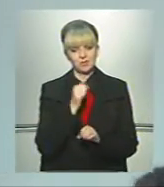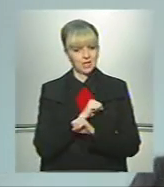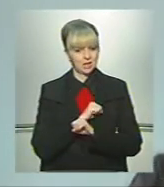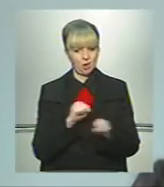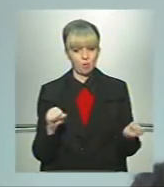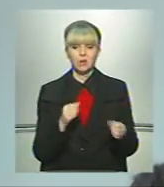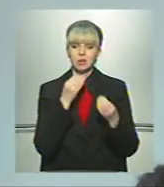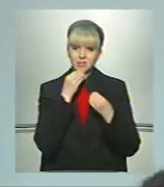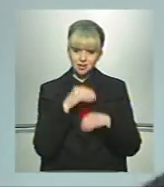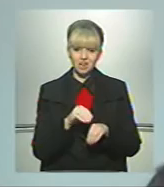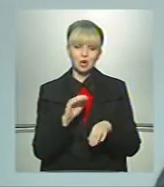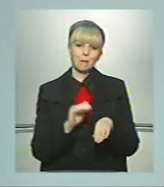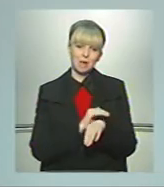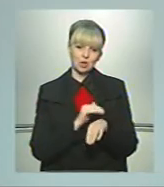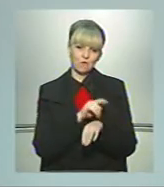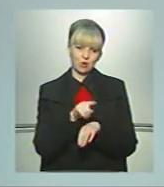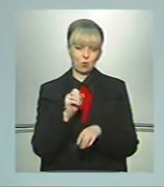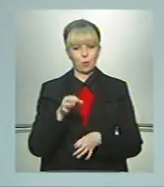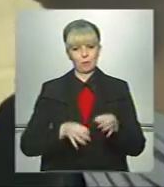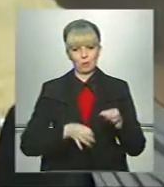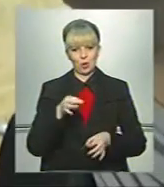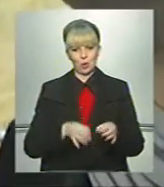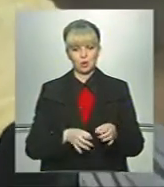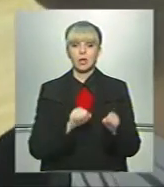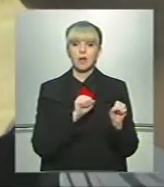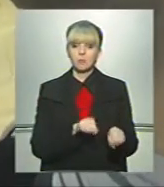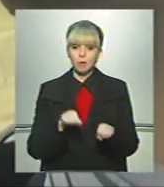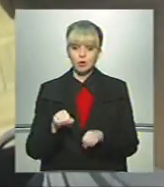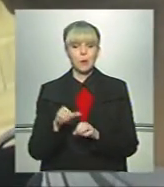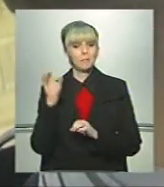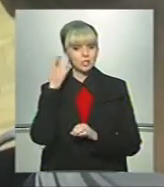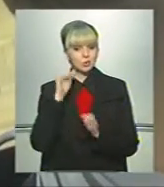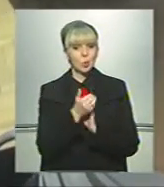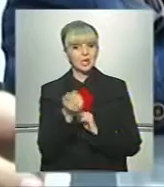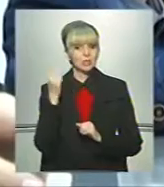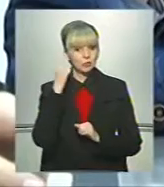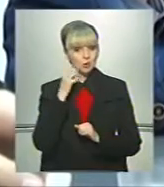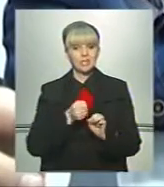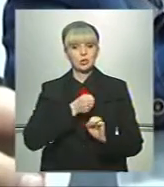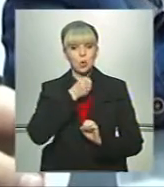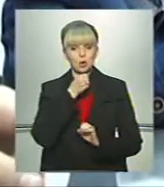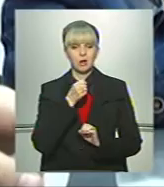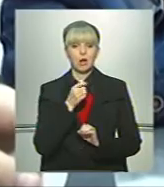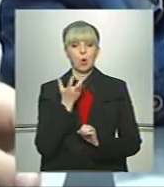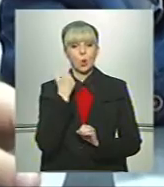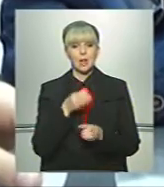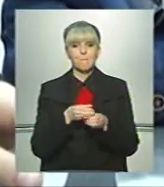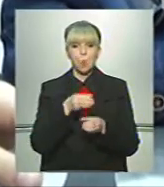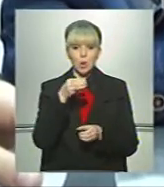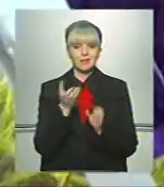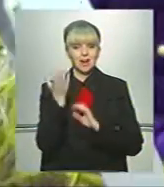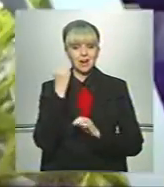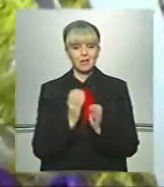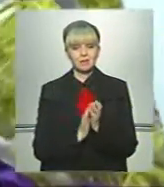можна. Краще милуватися ними у природі. Можливо, прислухаються до їхньої думки і дорослі. Адже коли букетики